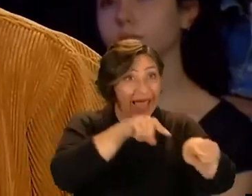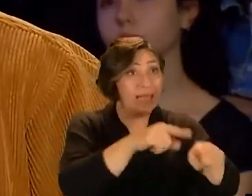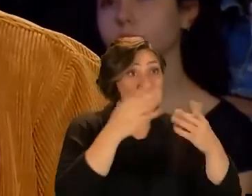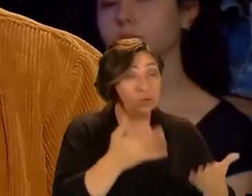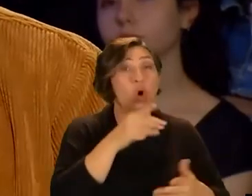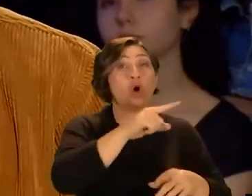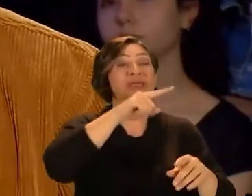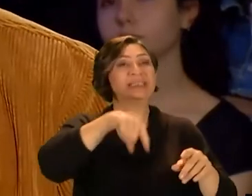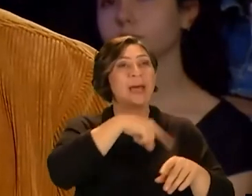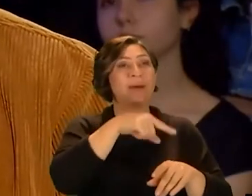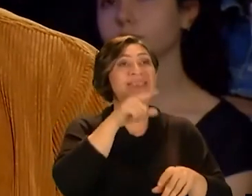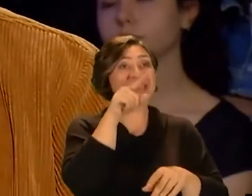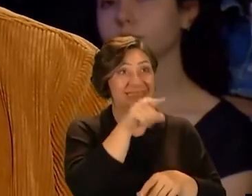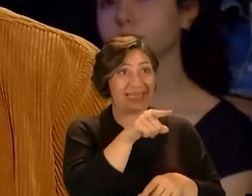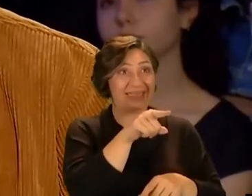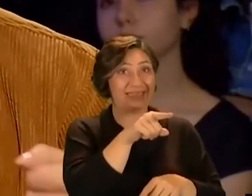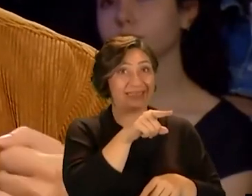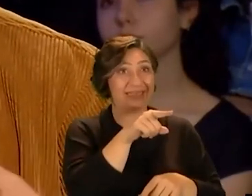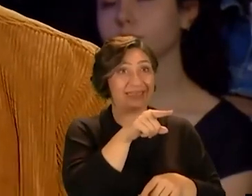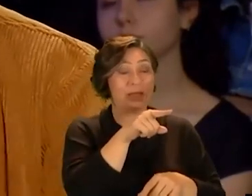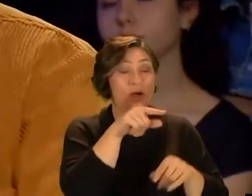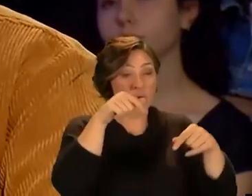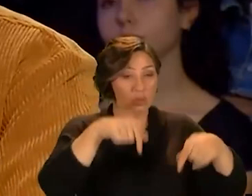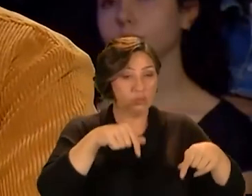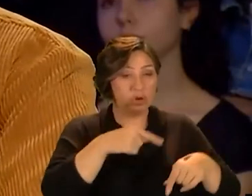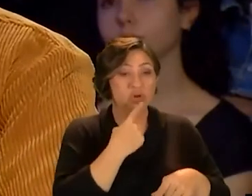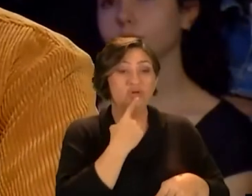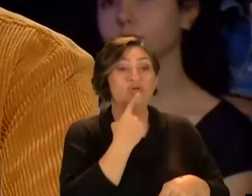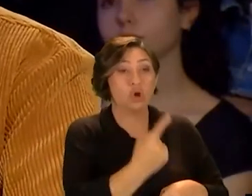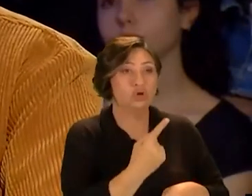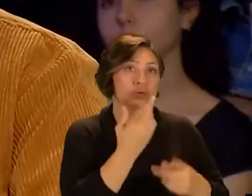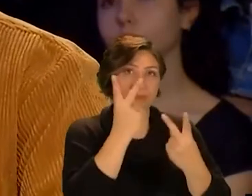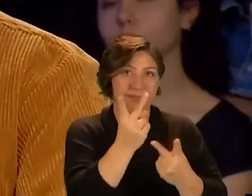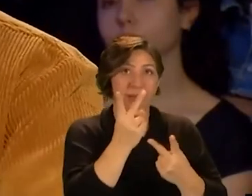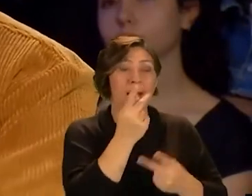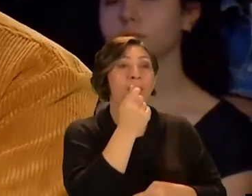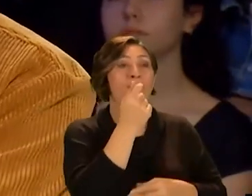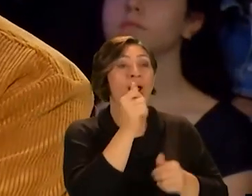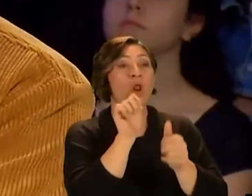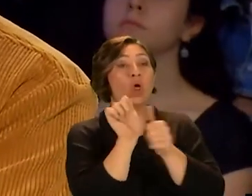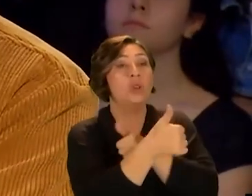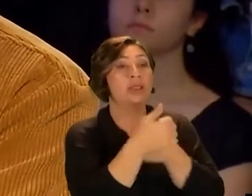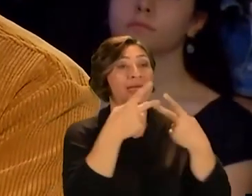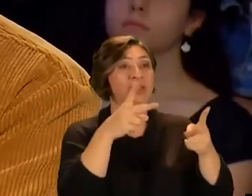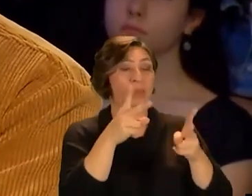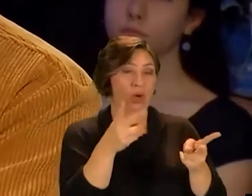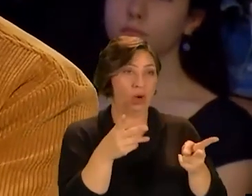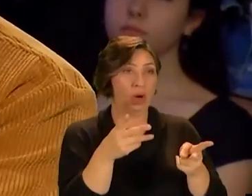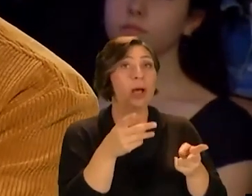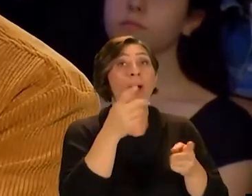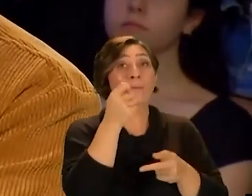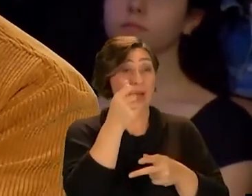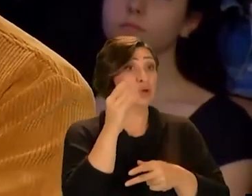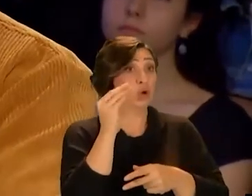geliyorsa o zaman sen burada söz söyleyensin paranın önüne geçebiliyor bazı şeyler